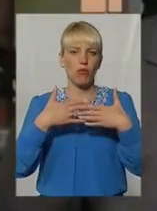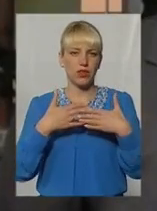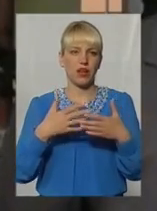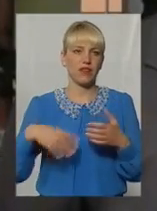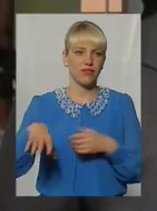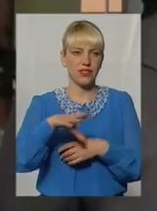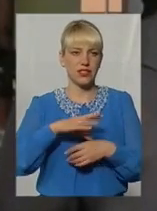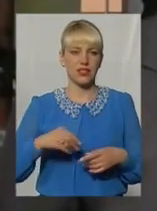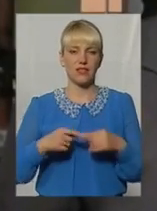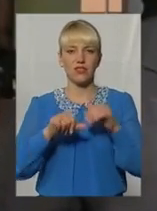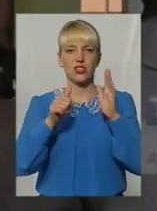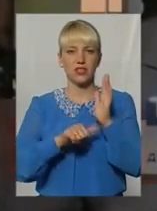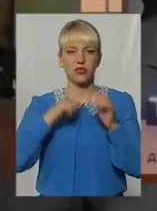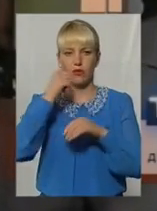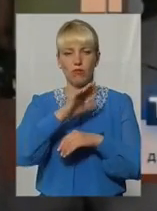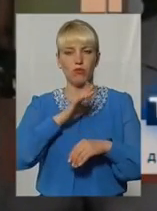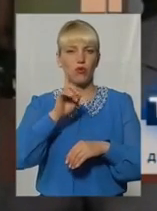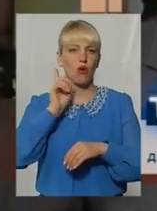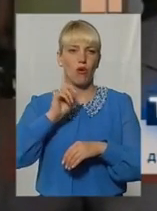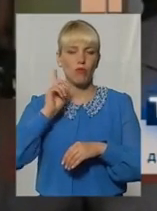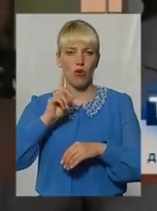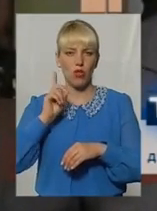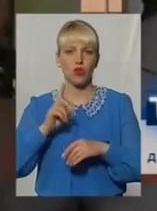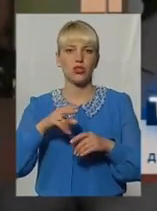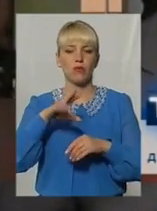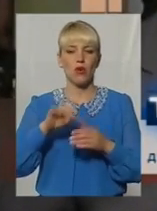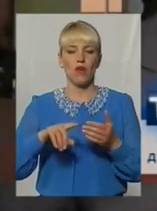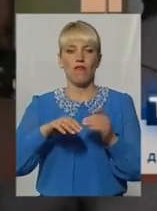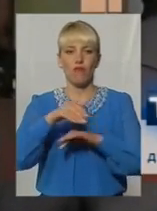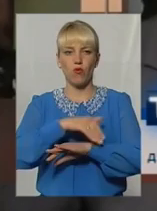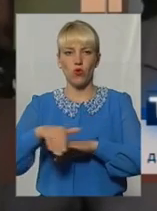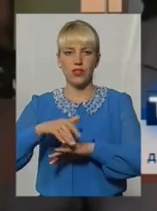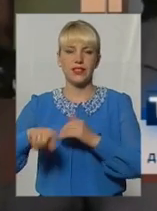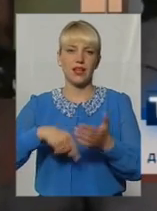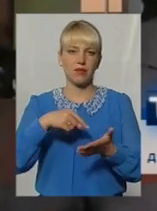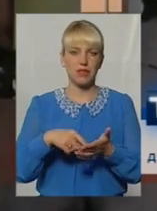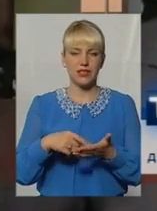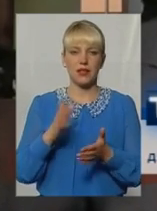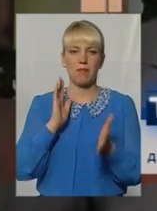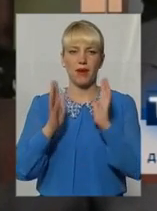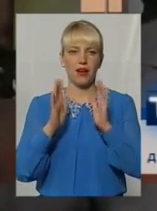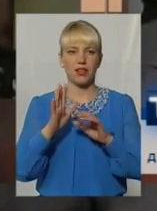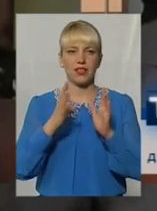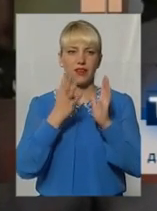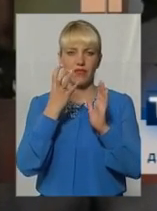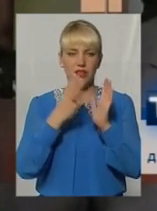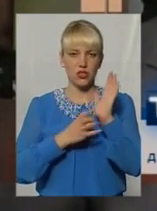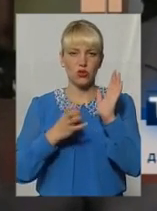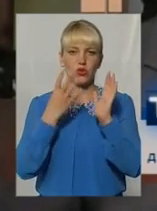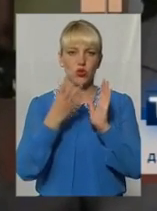В 2016 році було омолоджено по вулицях міста і парках приблизно 946 дерев.